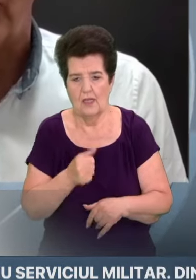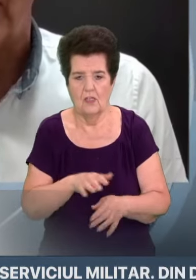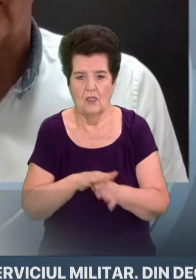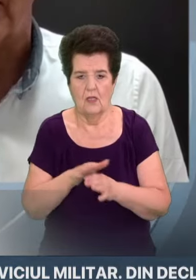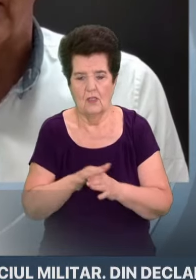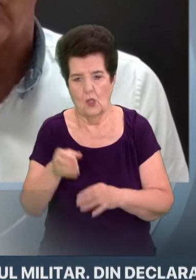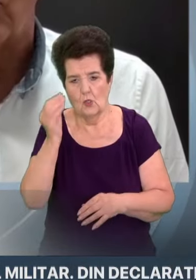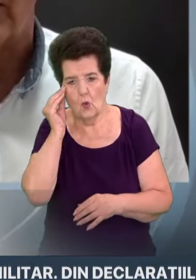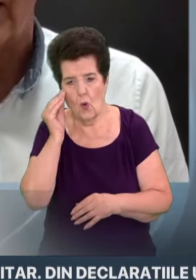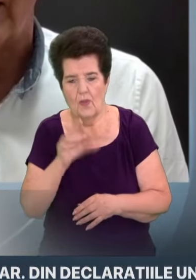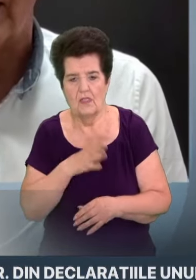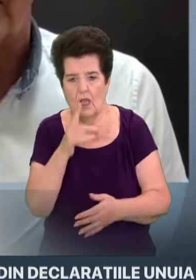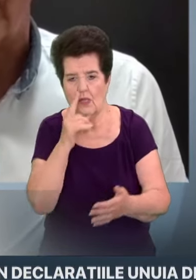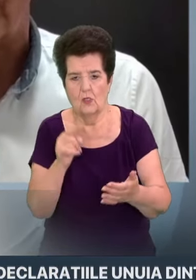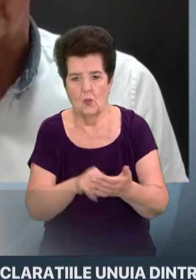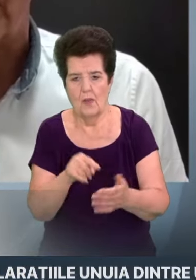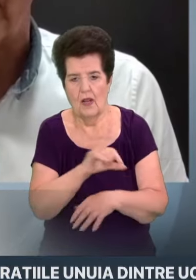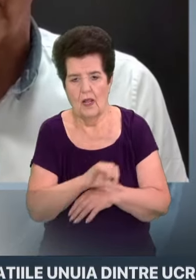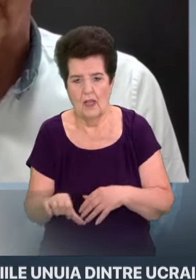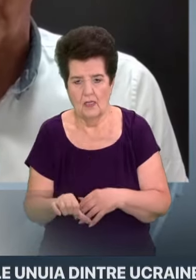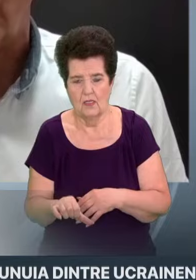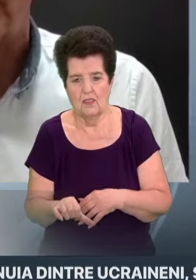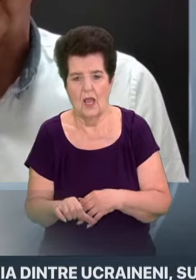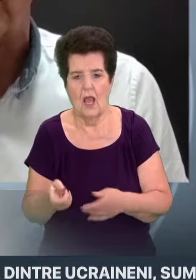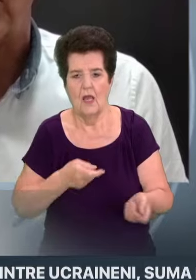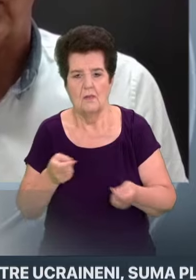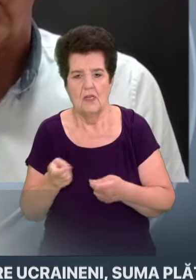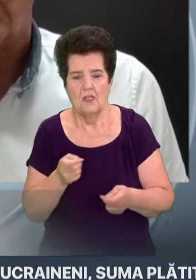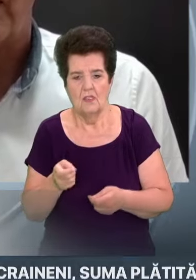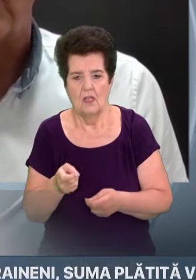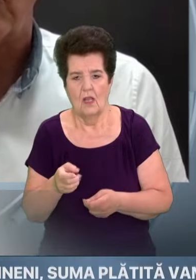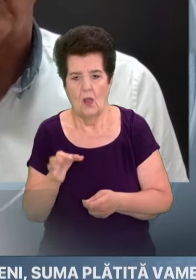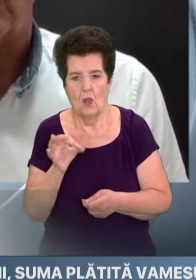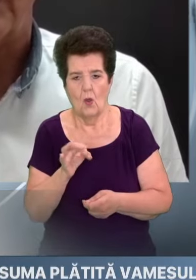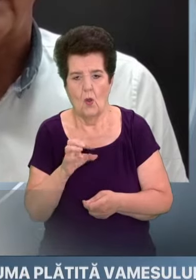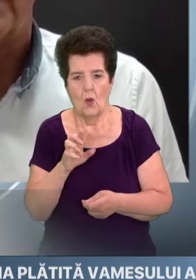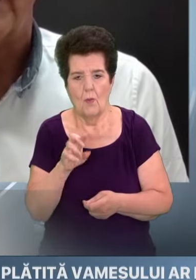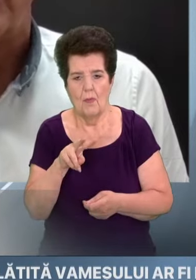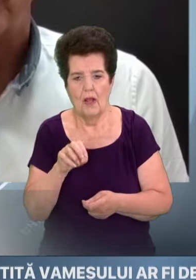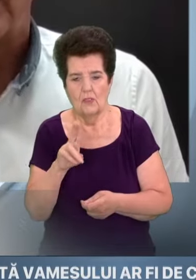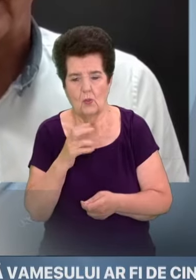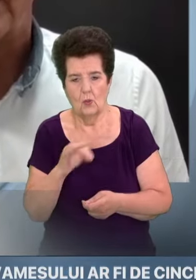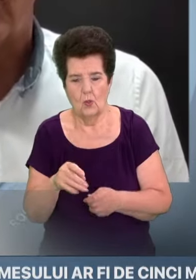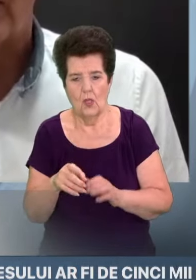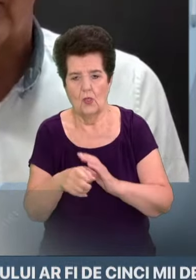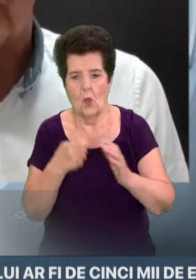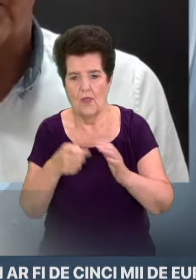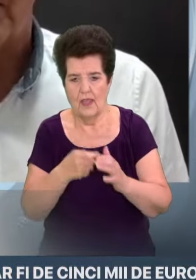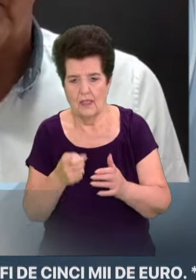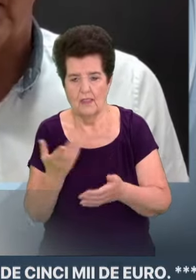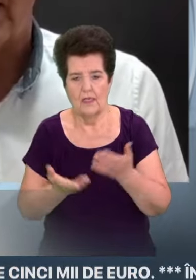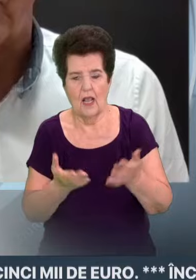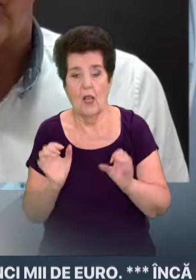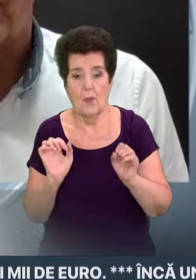scopul, adică să ajungă la granița administrativă a oblastului Donesc, dar este foarte